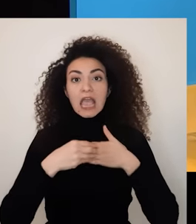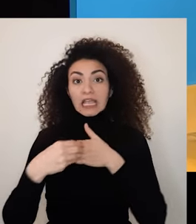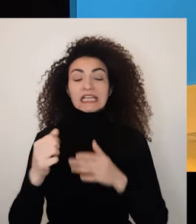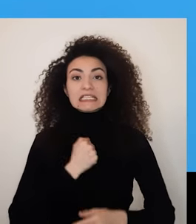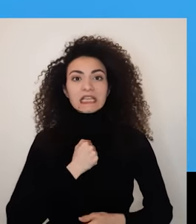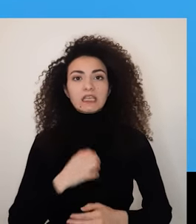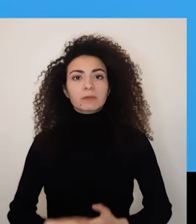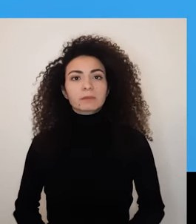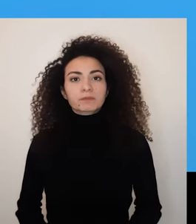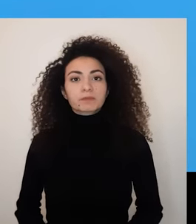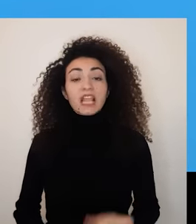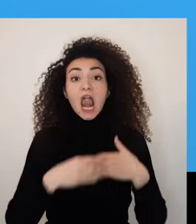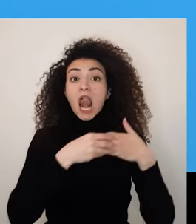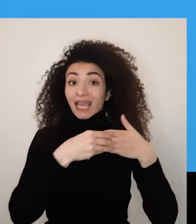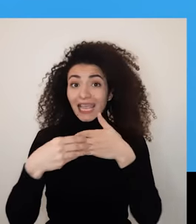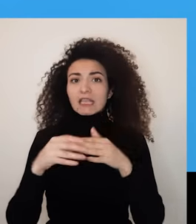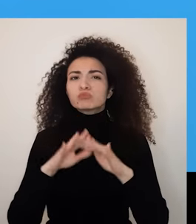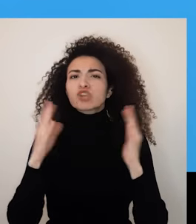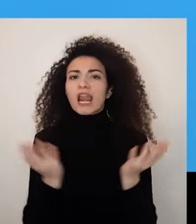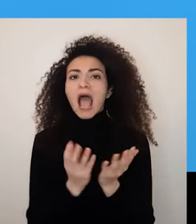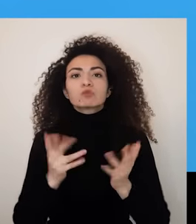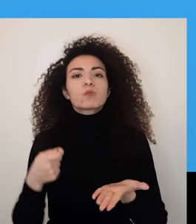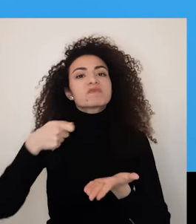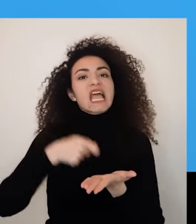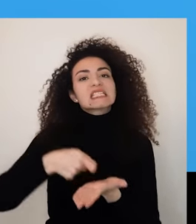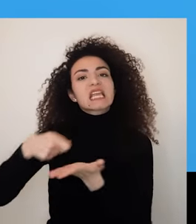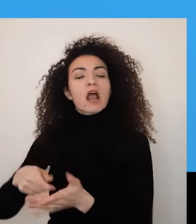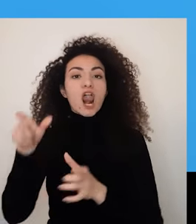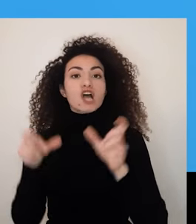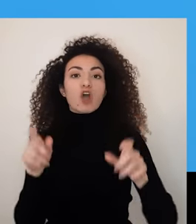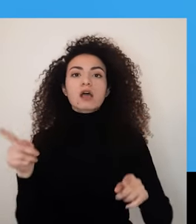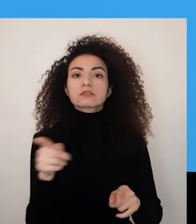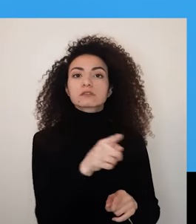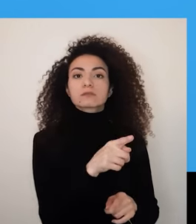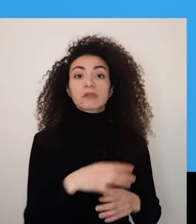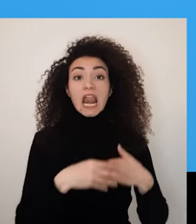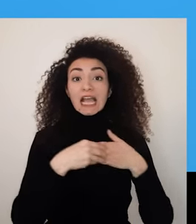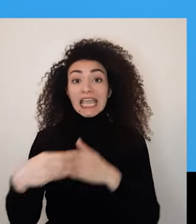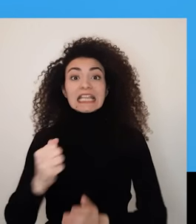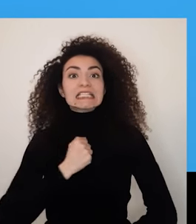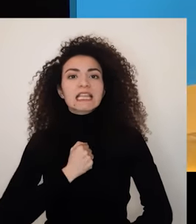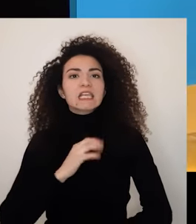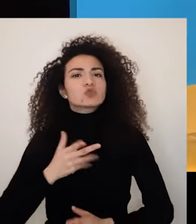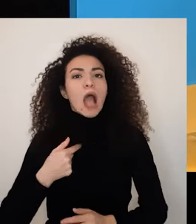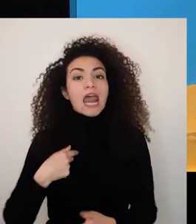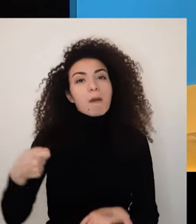بهذا المجال إذا كانت القيادة عامة هي القدرة على التأثير على الآخرين فالقيادة الذاتية هي القدرة على